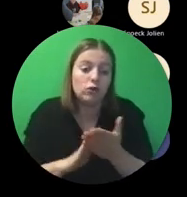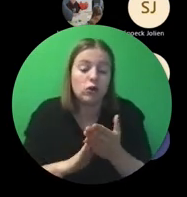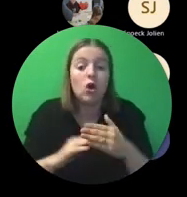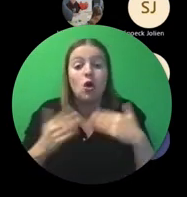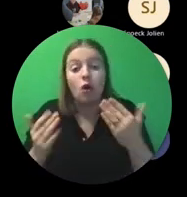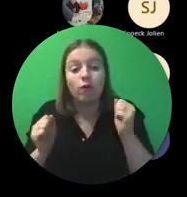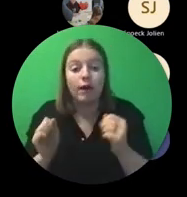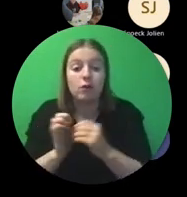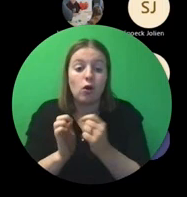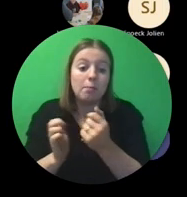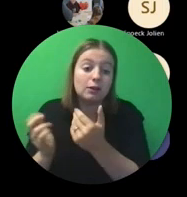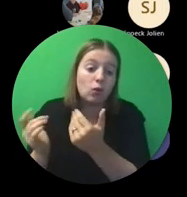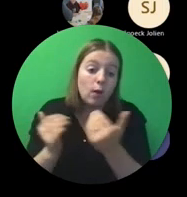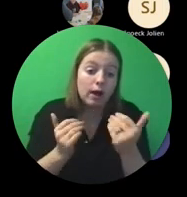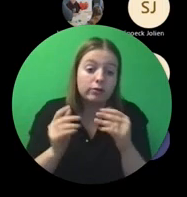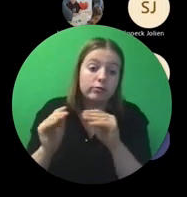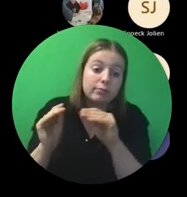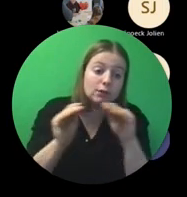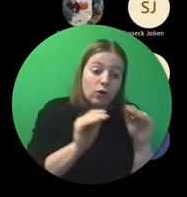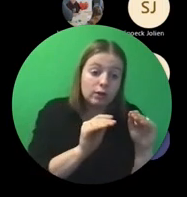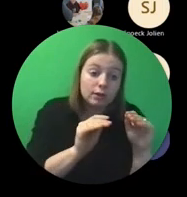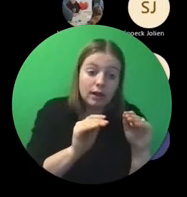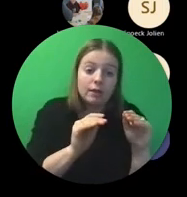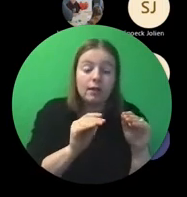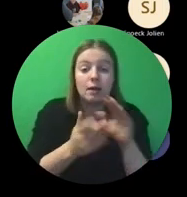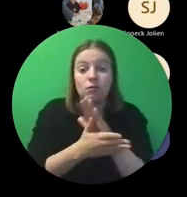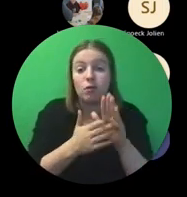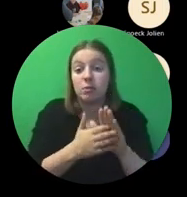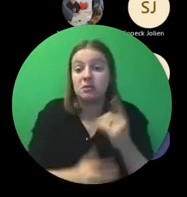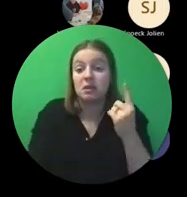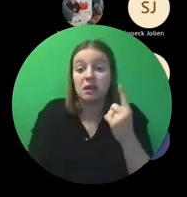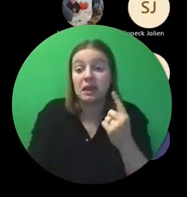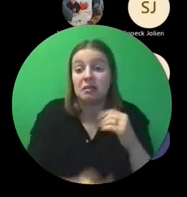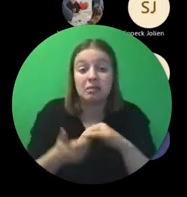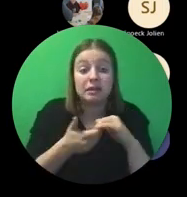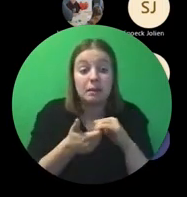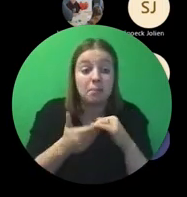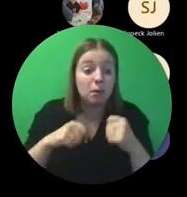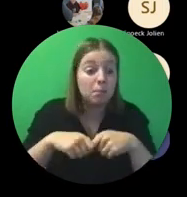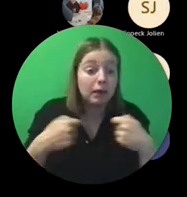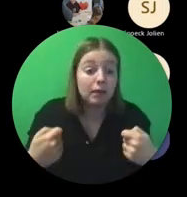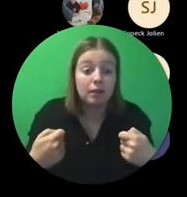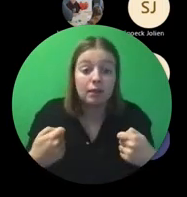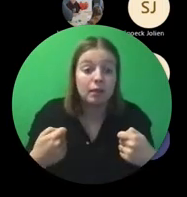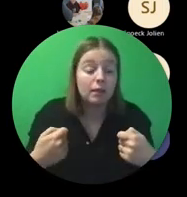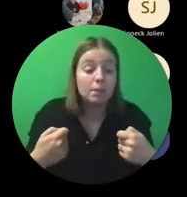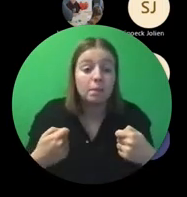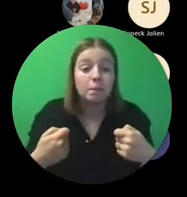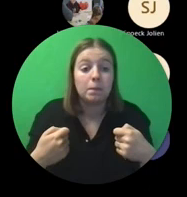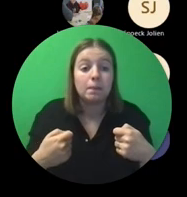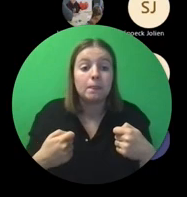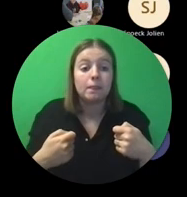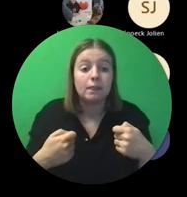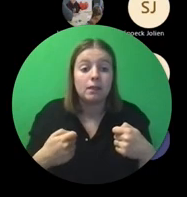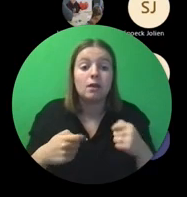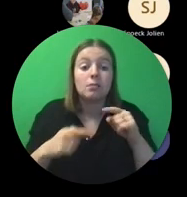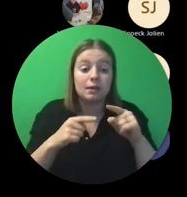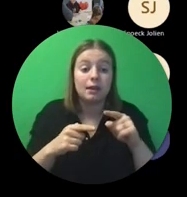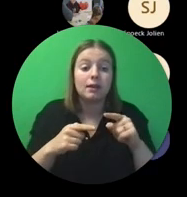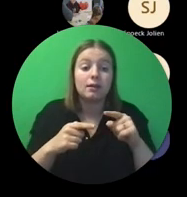optie om nog eventjes te wachten en wat uit te stellen. En bijvoorbeeld te starten op 1 december. En dan schuift de